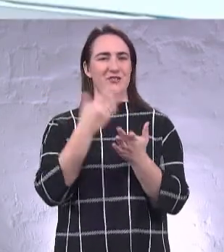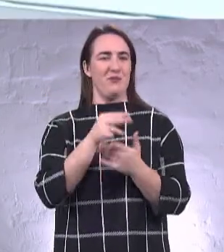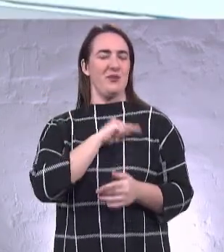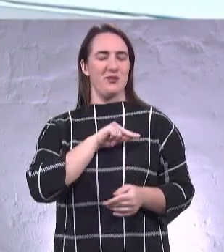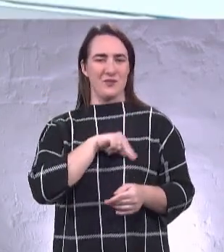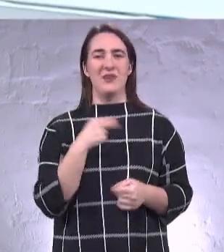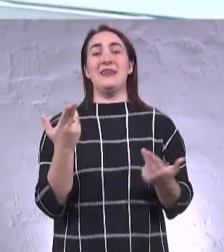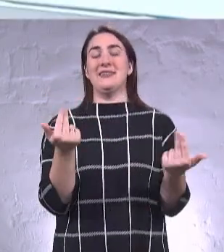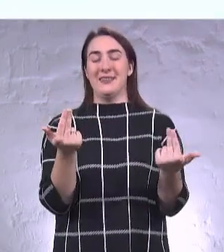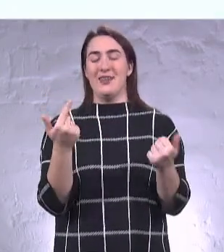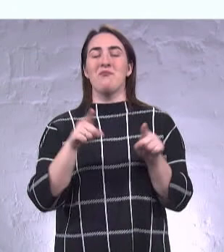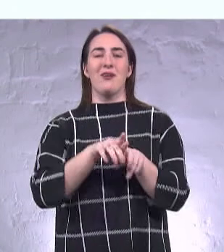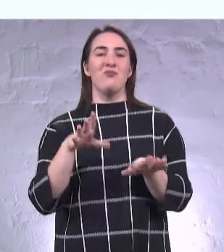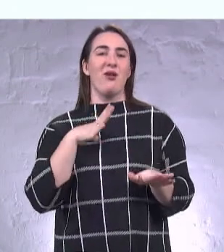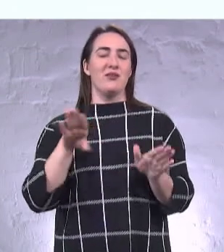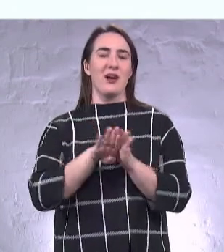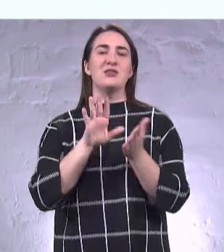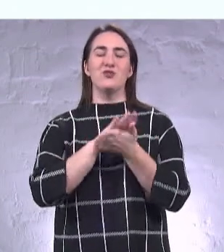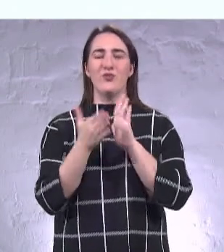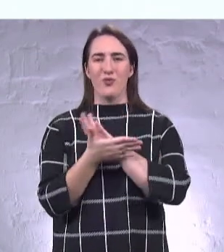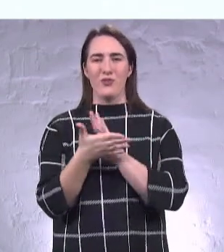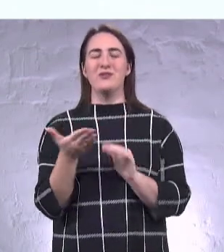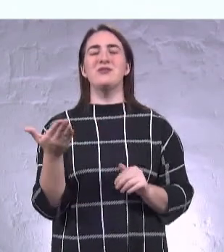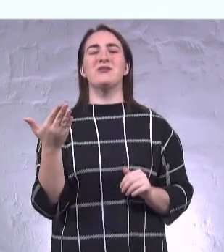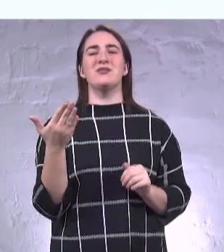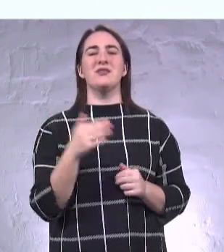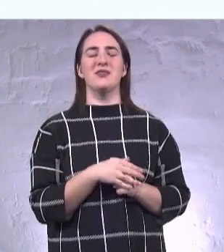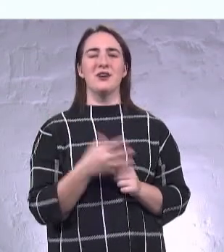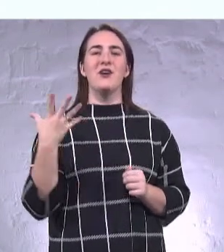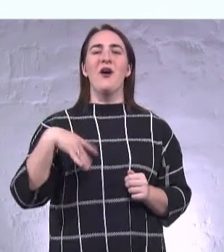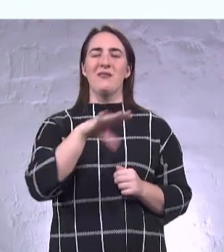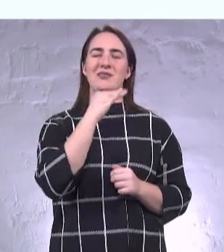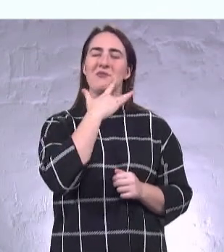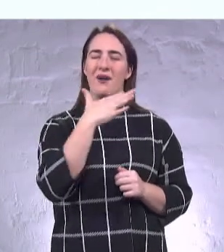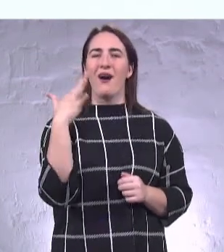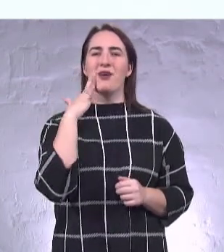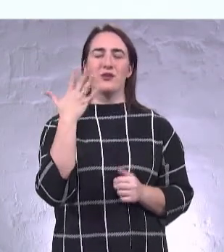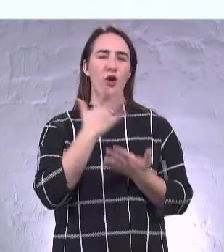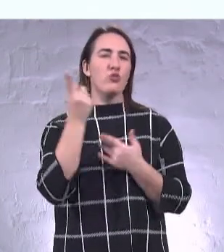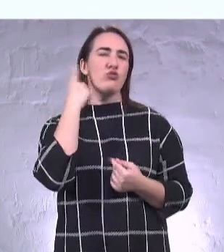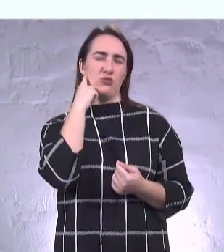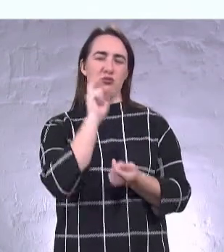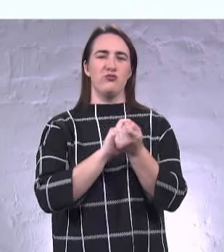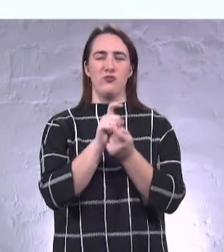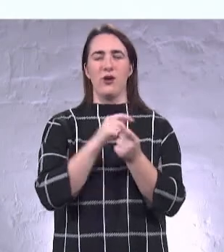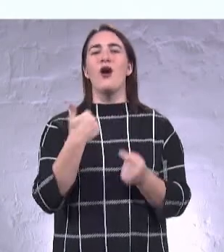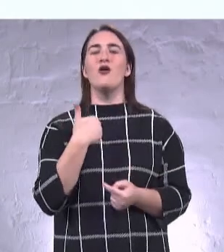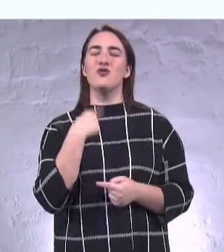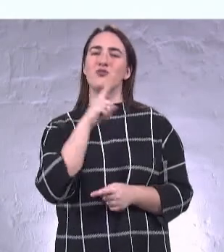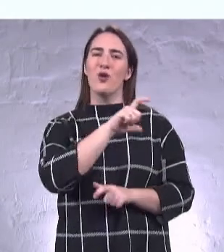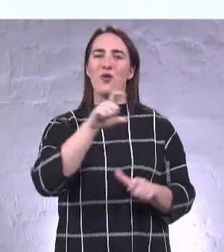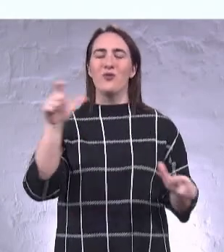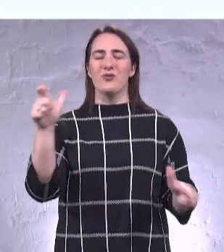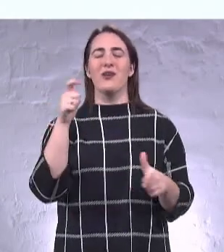час. Так, така ситуація. Так, зрозуміло. Щоб всі багато є чуток, то я хочу, щоб люди володіли